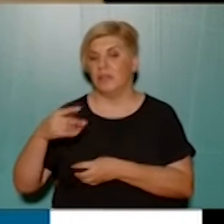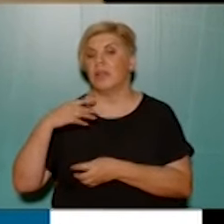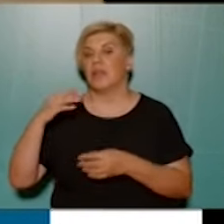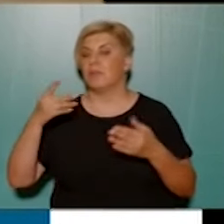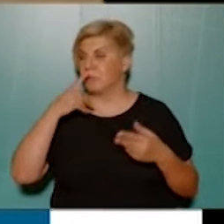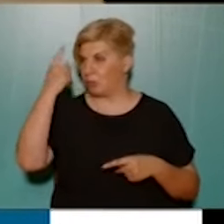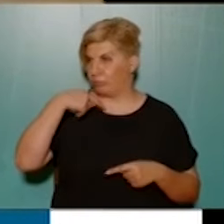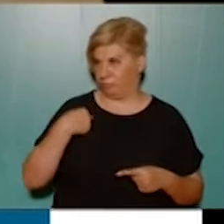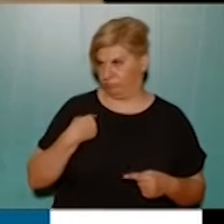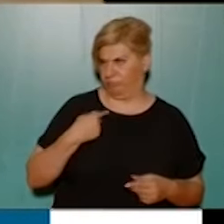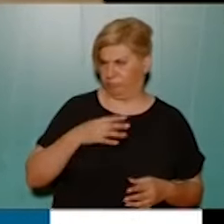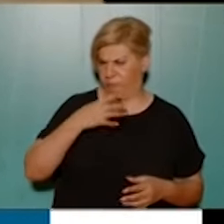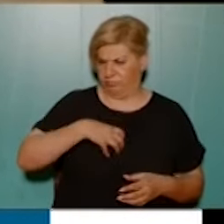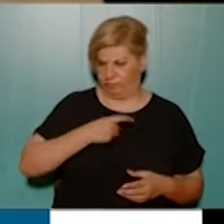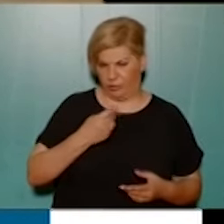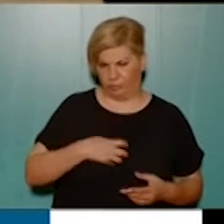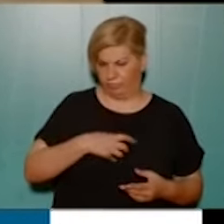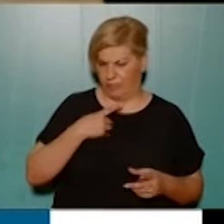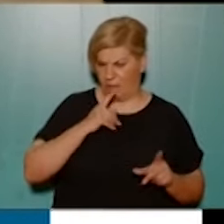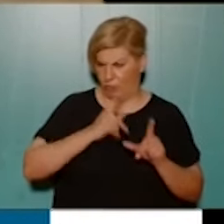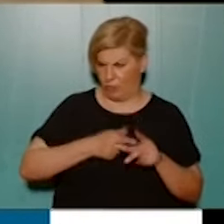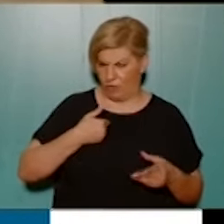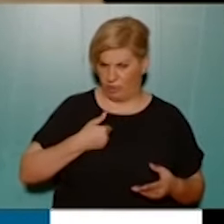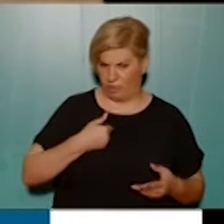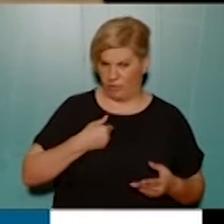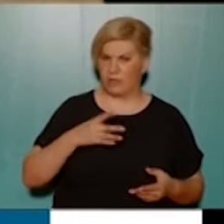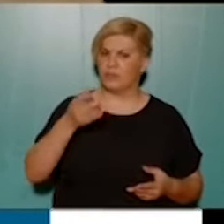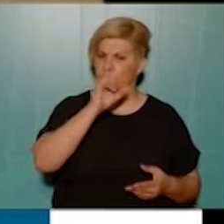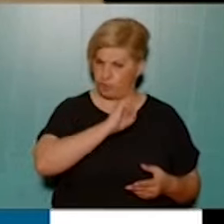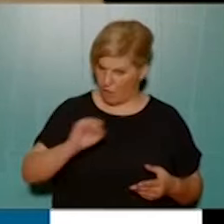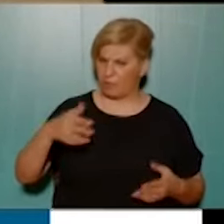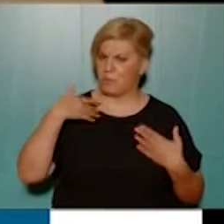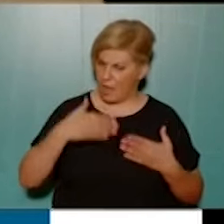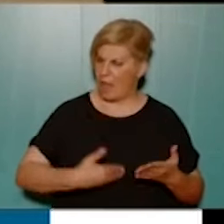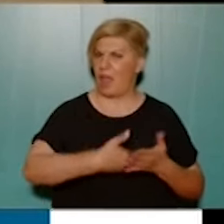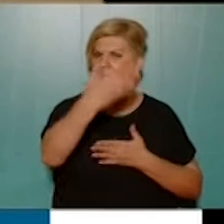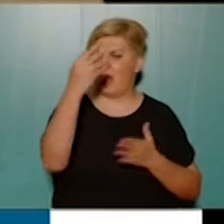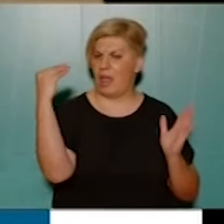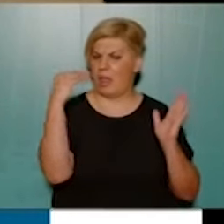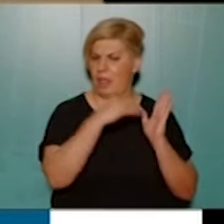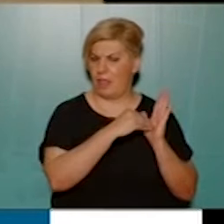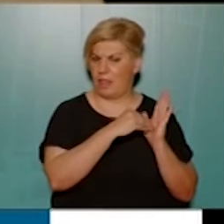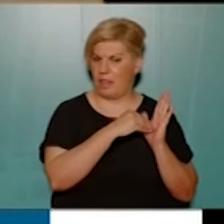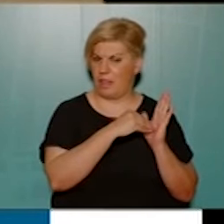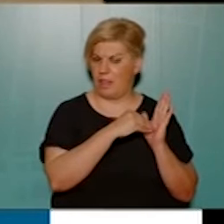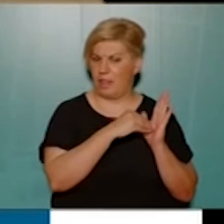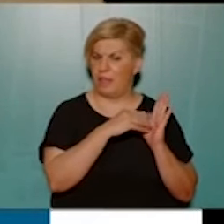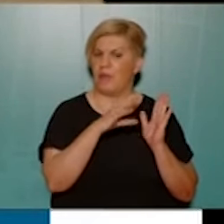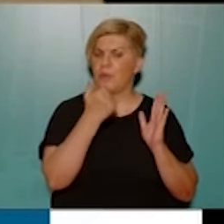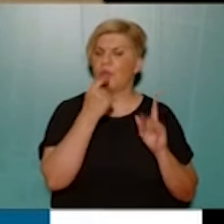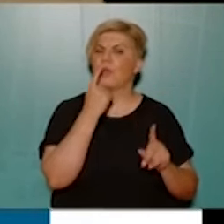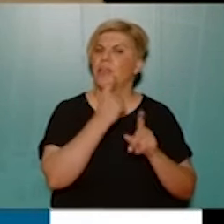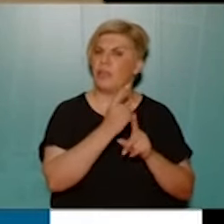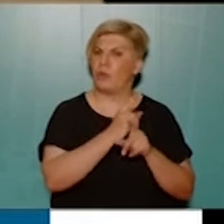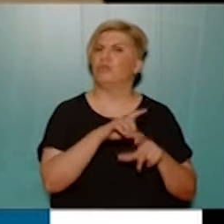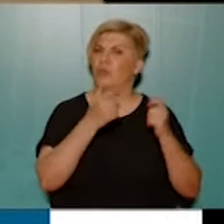σαν λαϊκή συσπήρωση, γιατί όντως το Σάββατο βγάλαμε ανακοίνωση σαν λαϊκή συσπήρωση για το πρώτο ειδικό